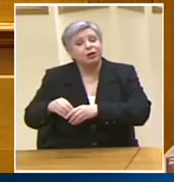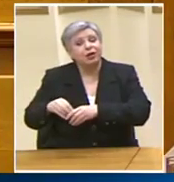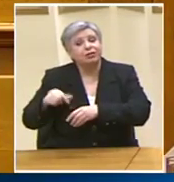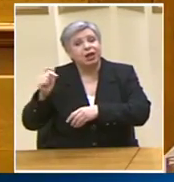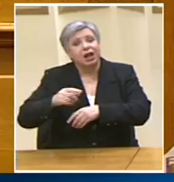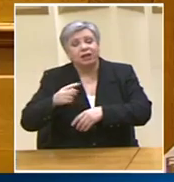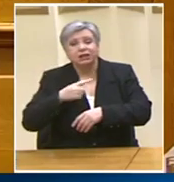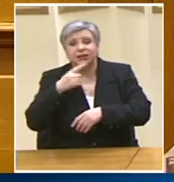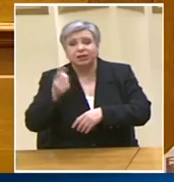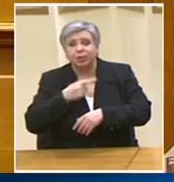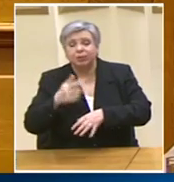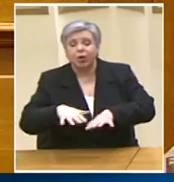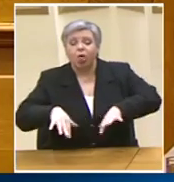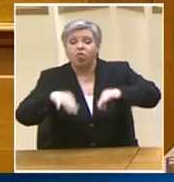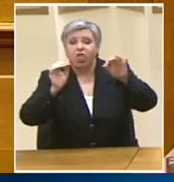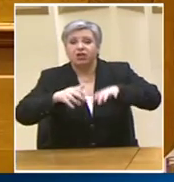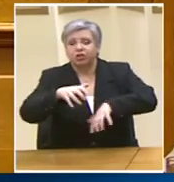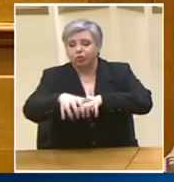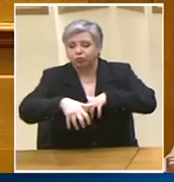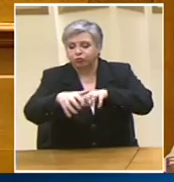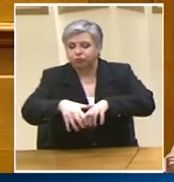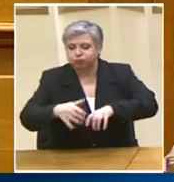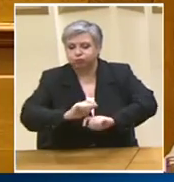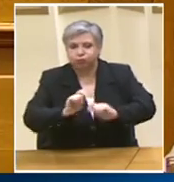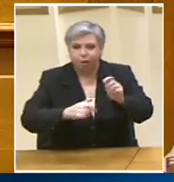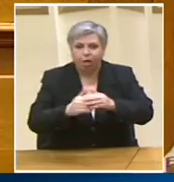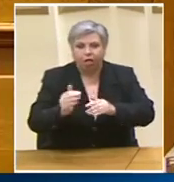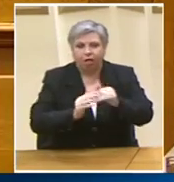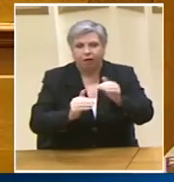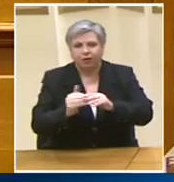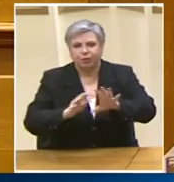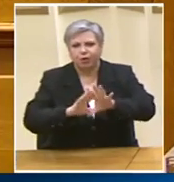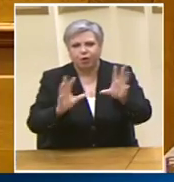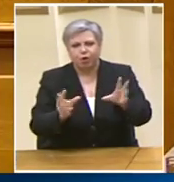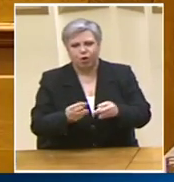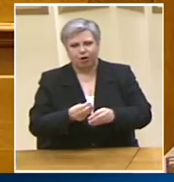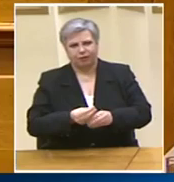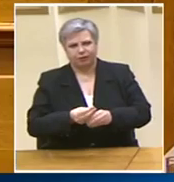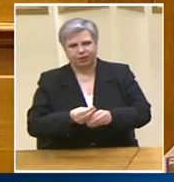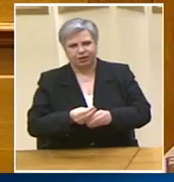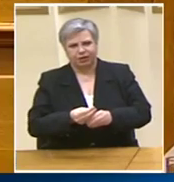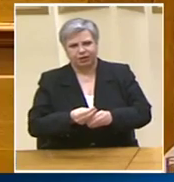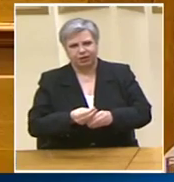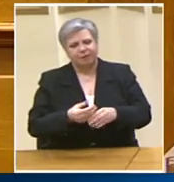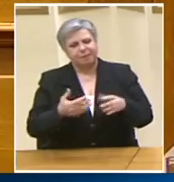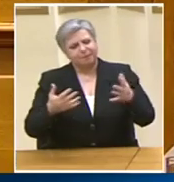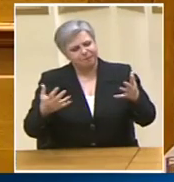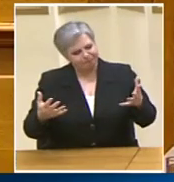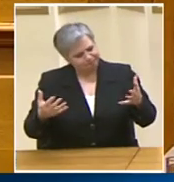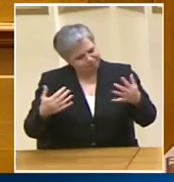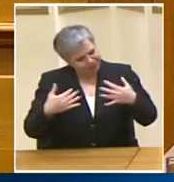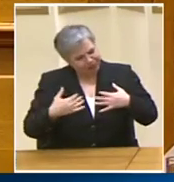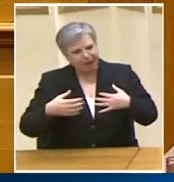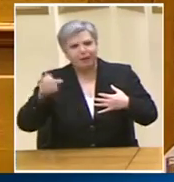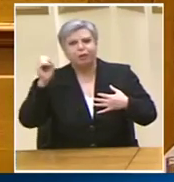Θα ξεκινήσουν οι εργασίες Εγώ πουλτώζες δεν είδα Ούτε κανείς μας είδα Και καλά την πρώτη εβδομάδα Και καλά τον πρώτο